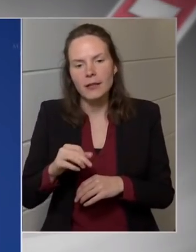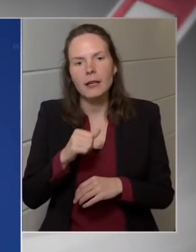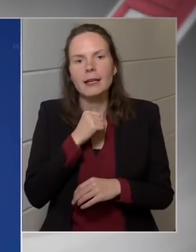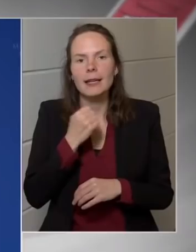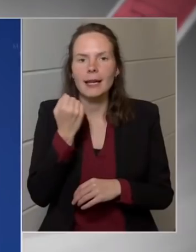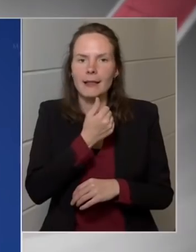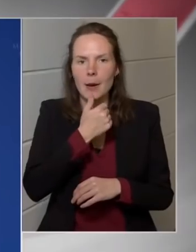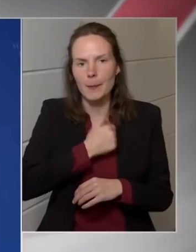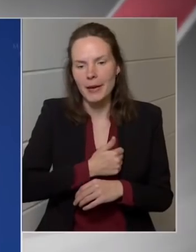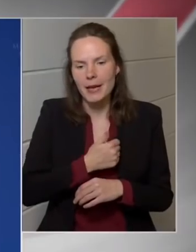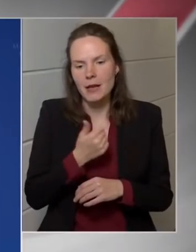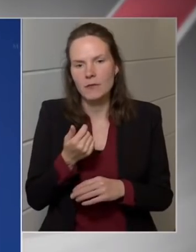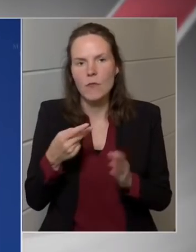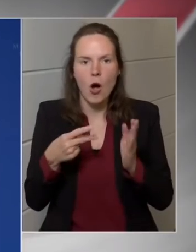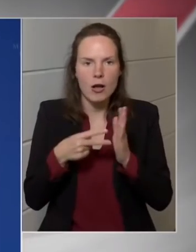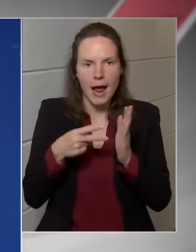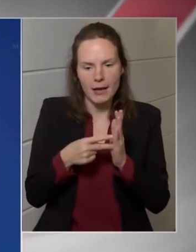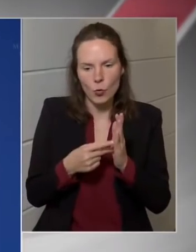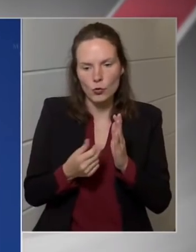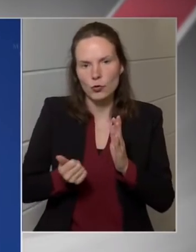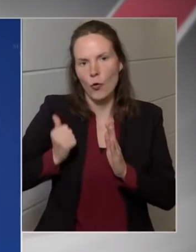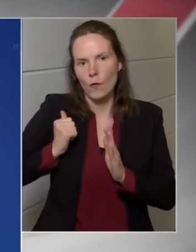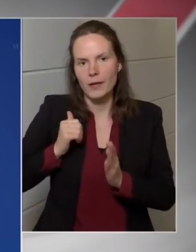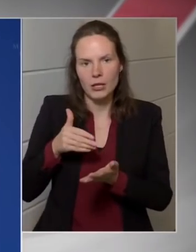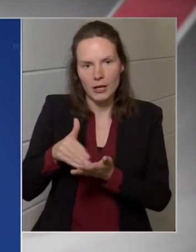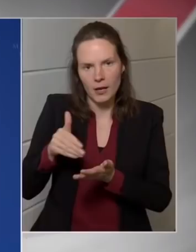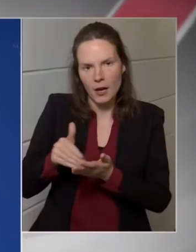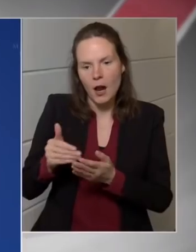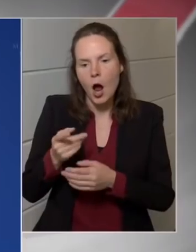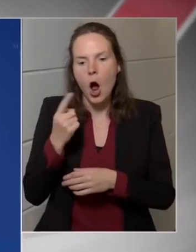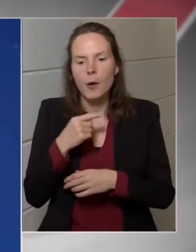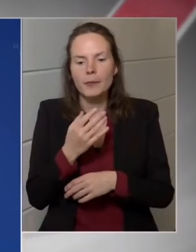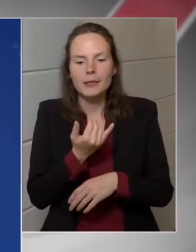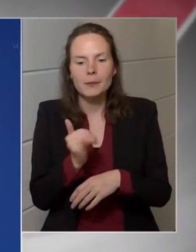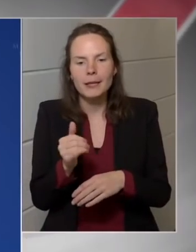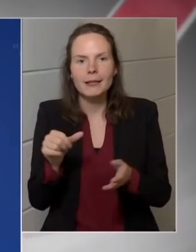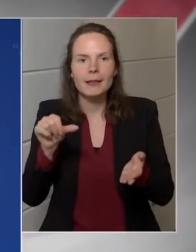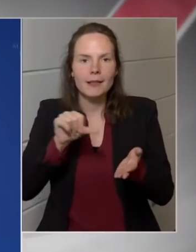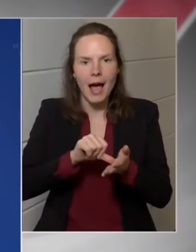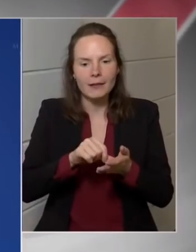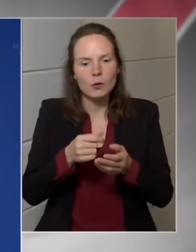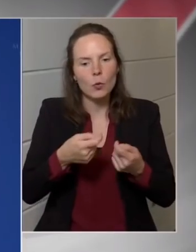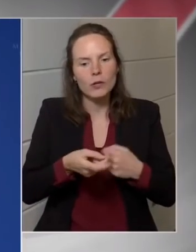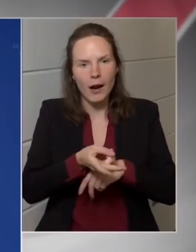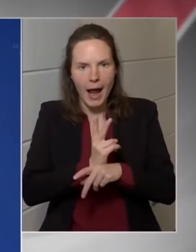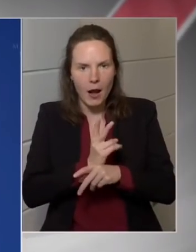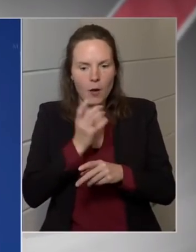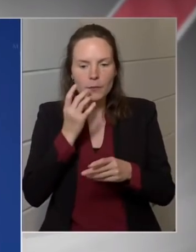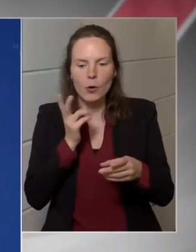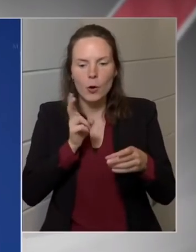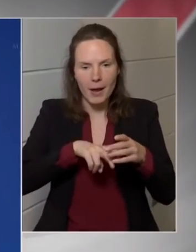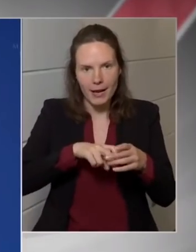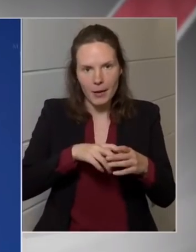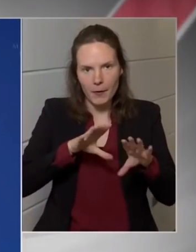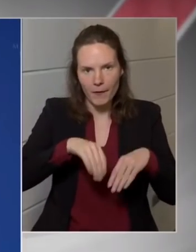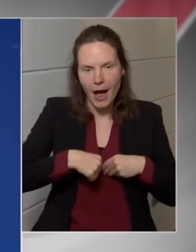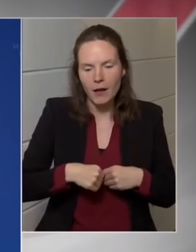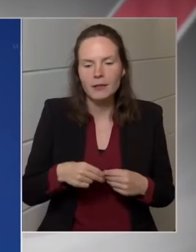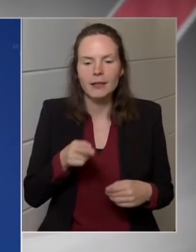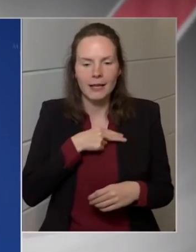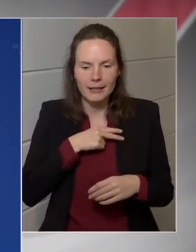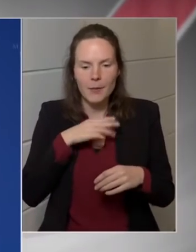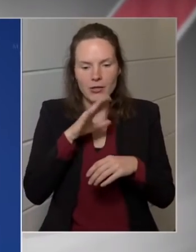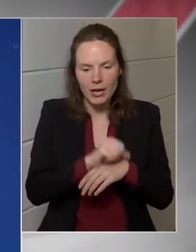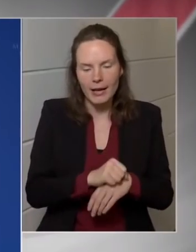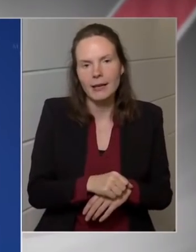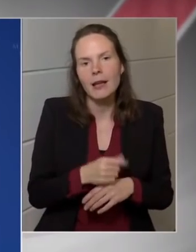honvédségi ráfordítást, amit minden NATO tagállama belépéskor vállalt, érdemes elérni. A Szlovákiának is visegrádi államok